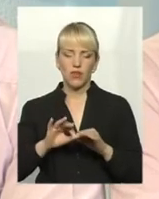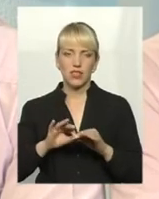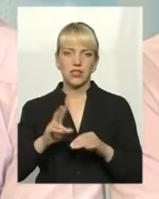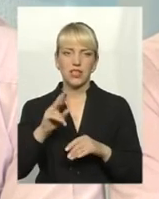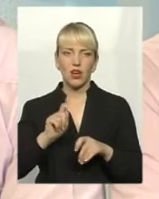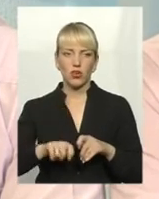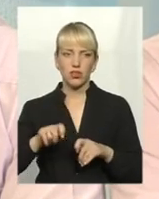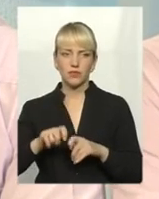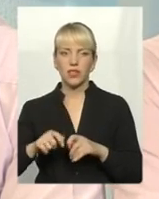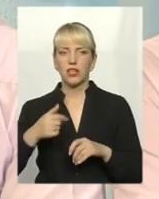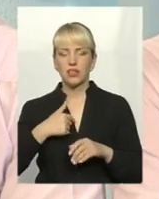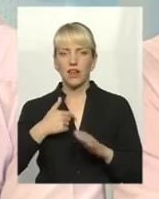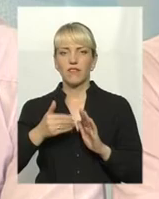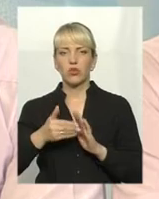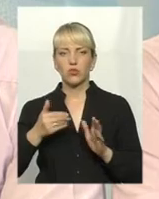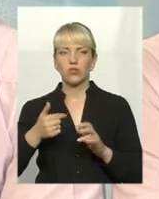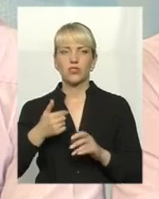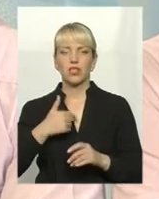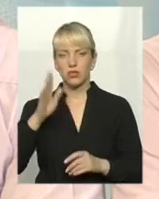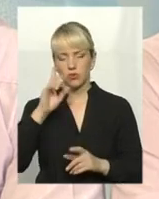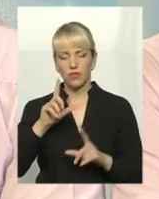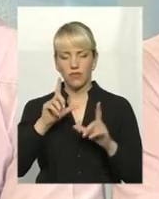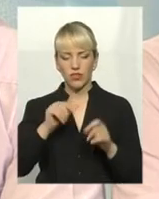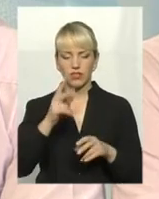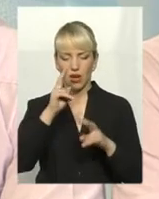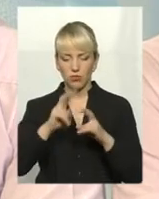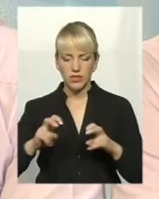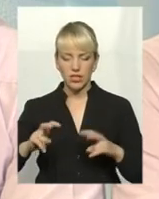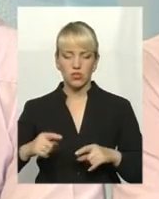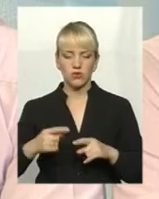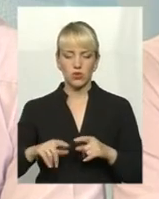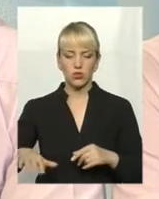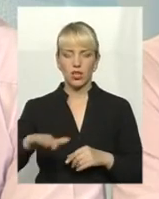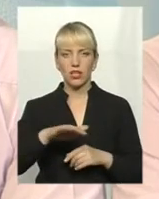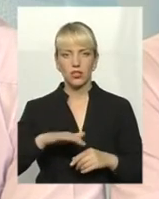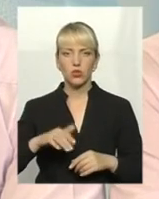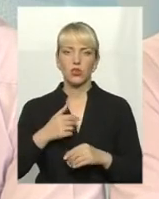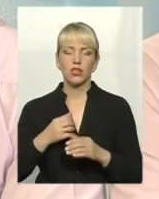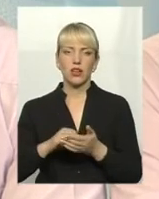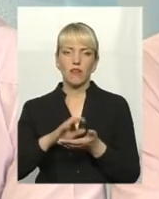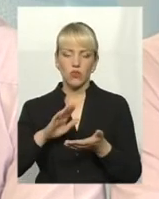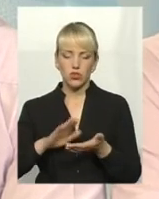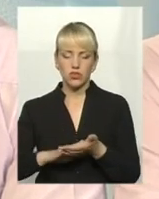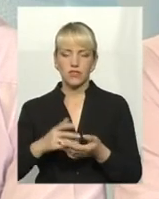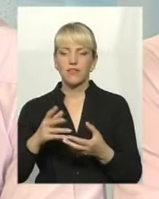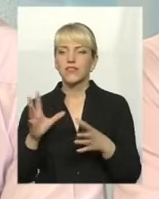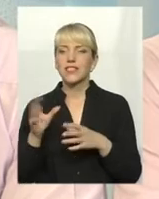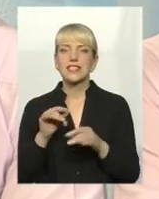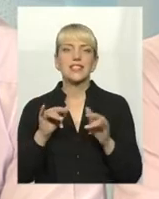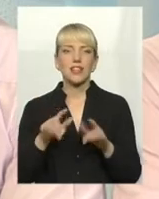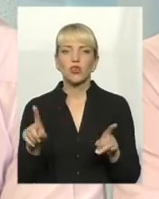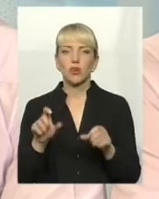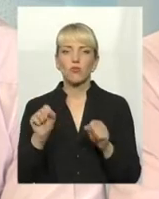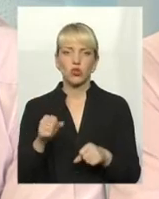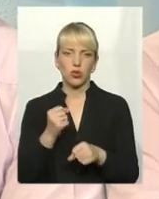контролючим органам. Я відгукнувся, я з чоловіком виїхав. Я обстежив цю територію, підключив місто, вжив на той час ці заходи, які можна